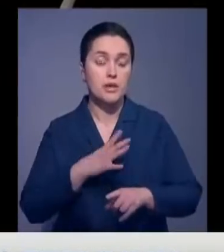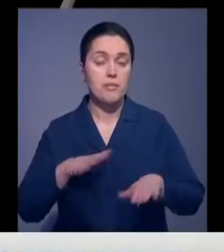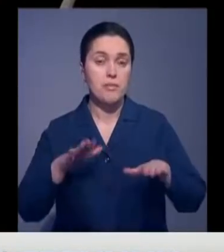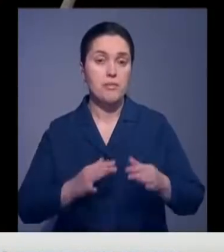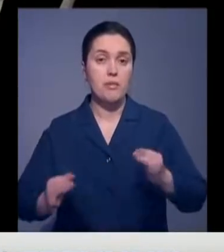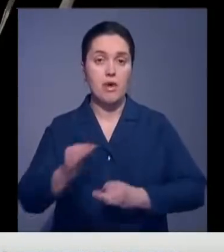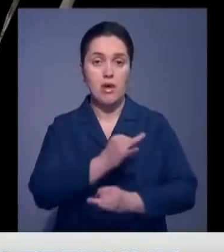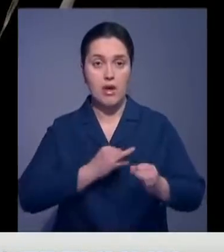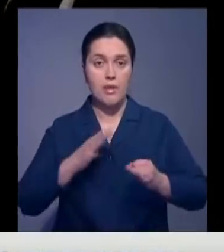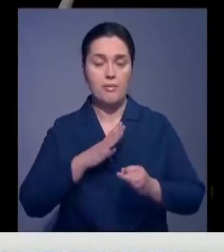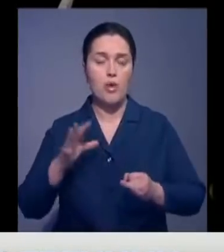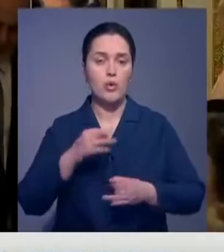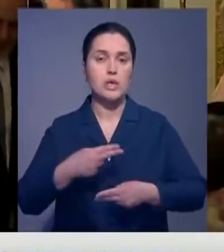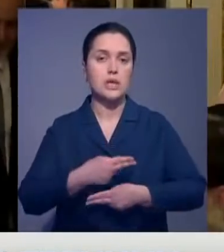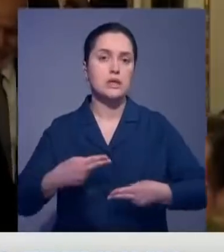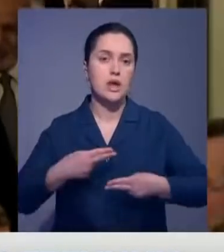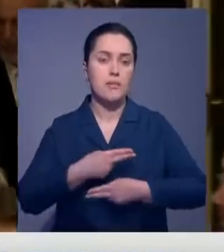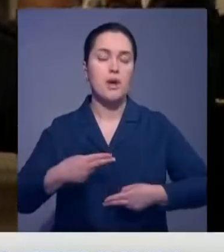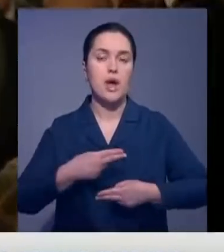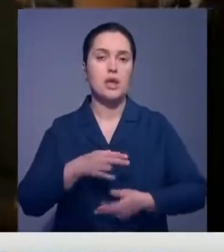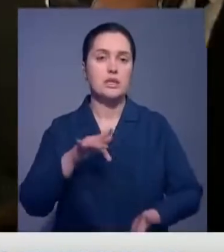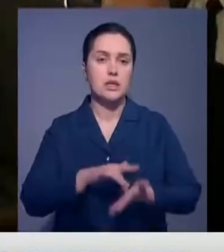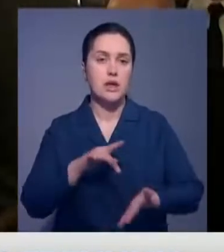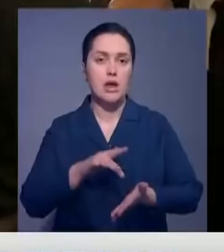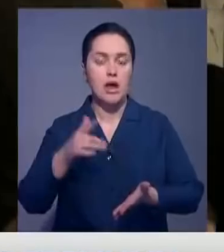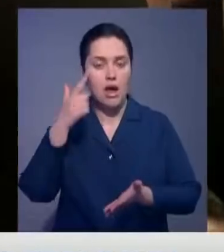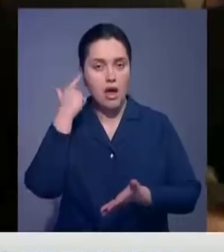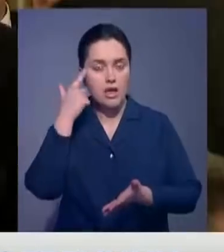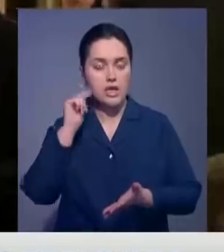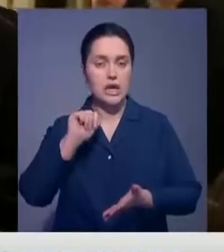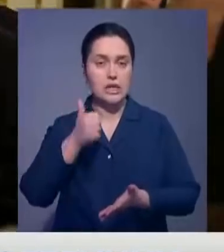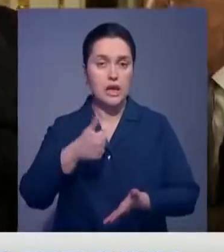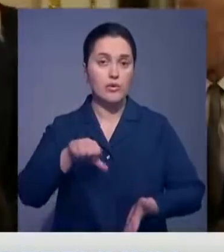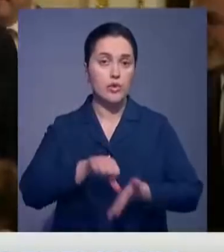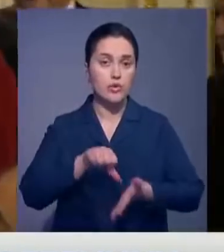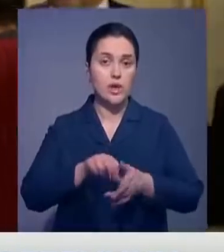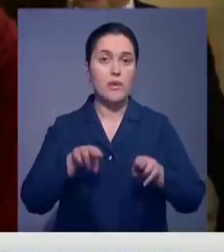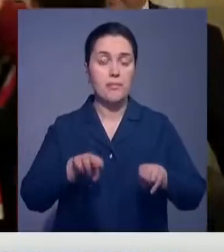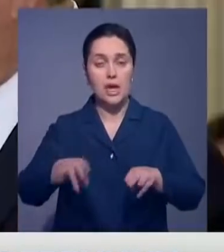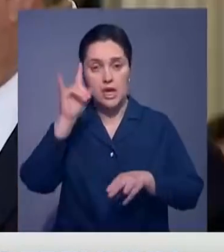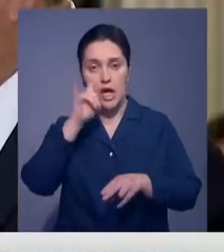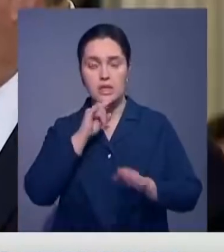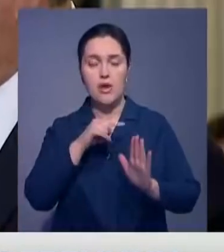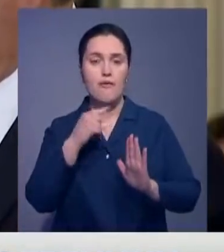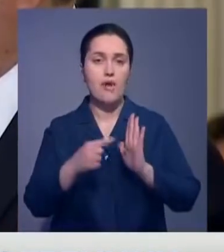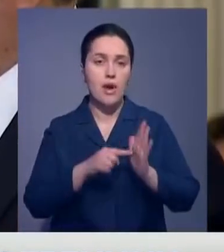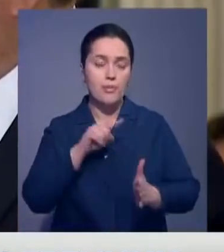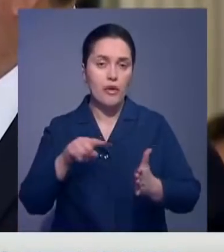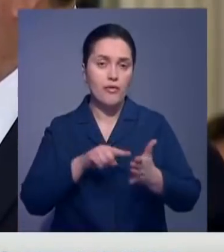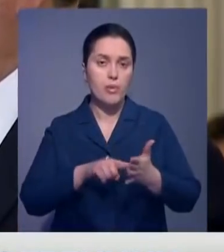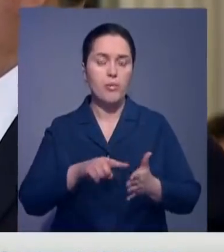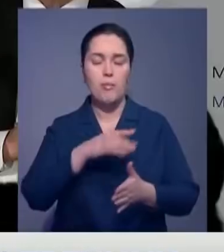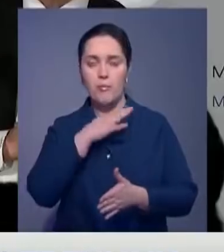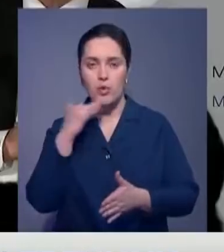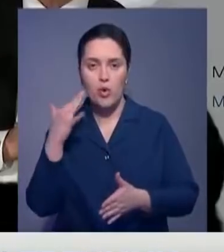посвященная Центральной Азии. И главный спикер – президент Казахстана. Вопросов у иностранной прессы Хасамжумарту Токаеву